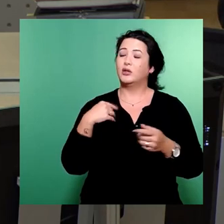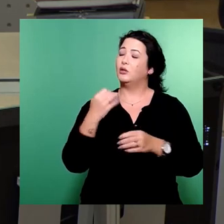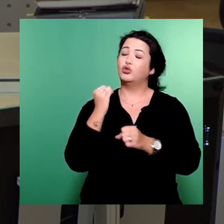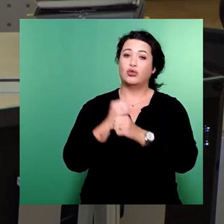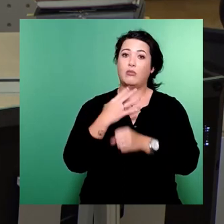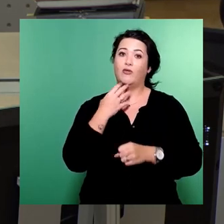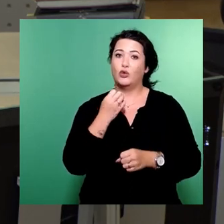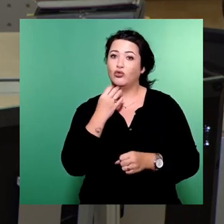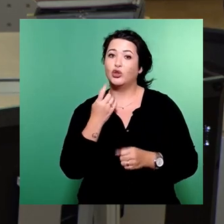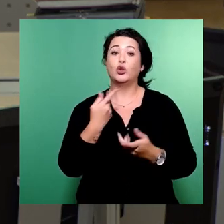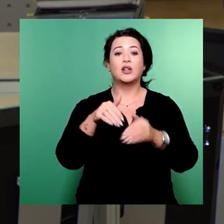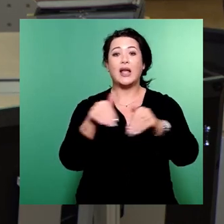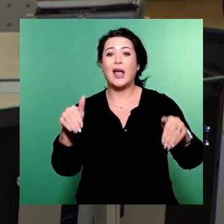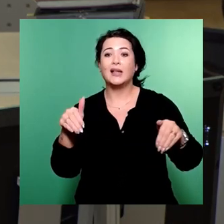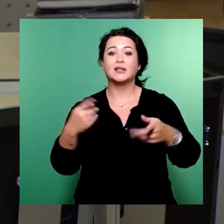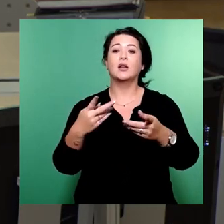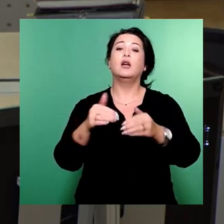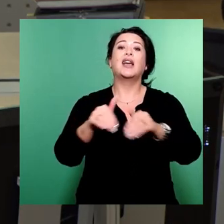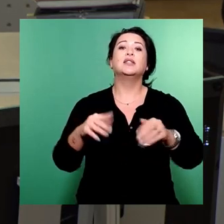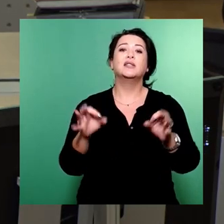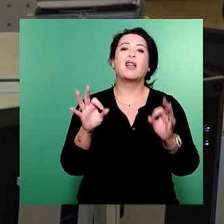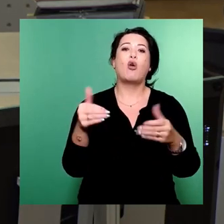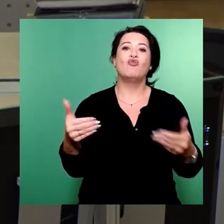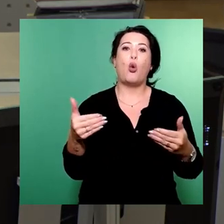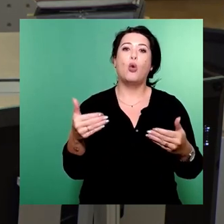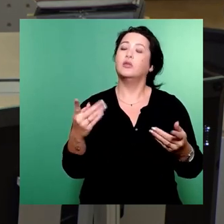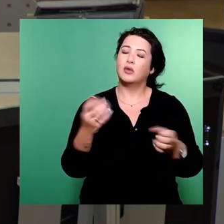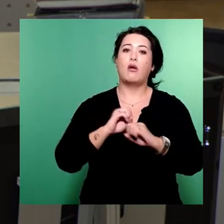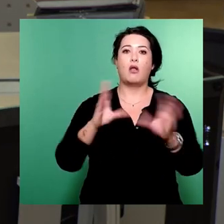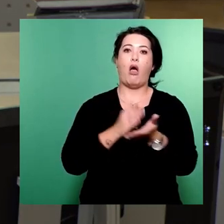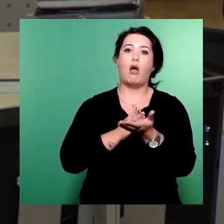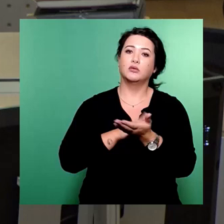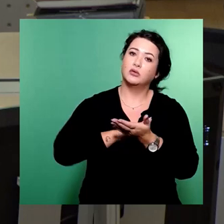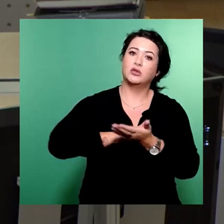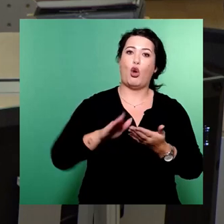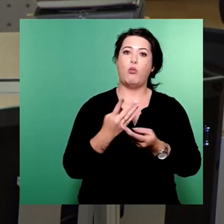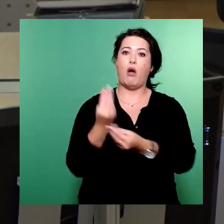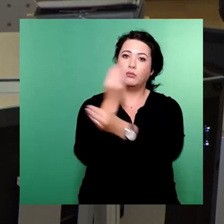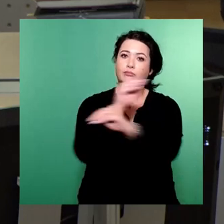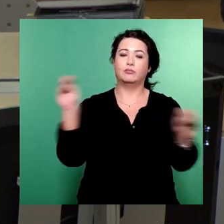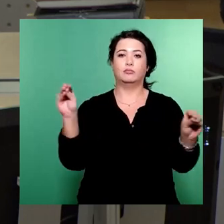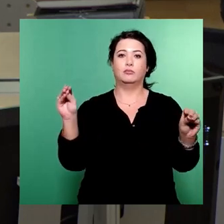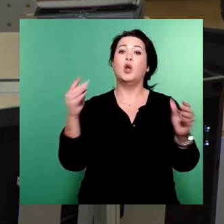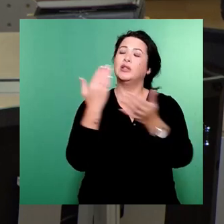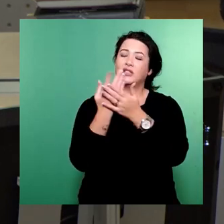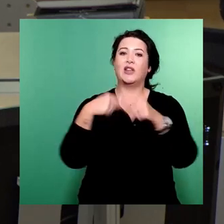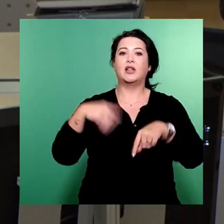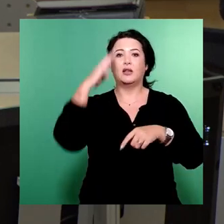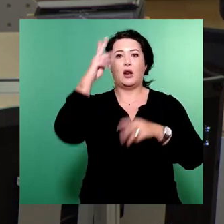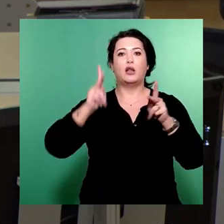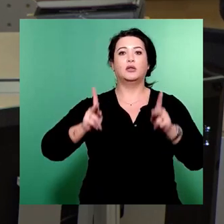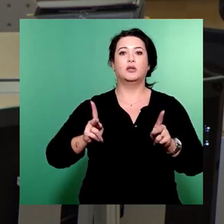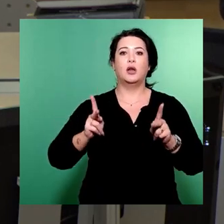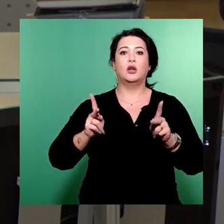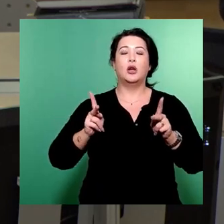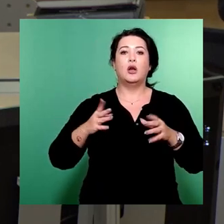Grenzen der Kapazitäten sind, wo die Grenzen der Belastung sind. Und sie würde es auch weiter tun. Und deswegen brauchen wir als Landeshauptstadt Dresden, als Stadtrat auch keinerlei Beschlüsse